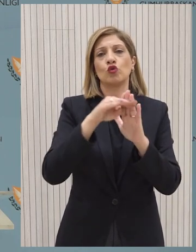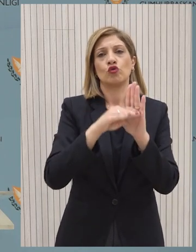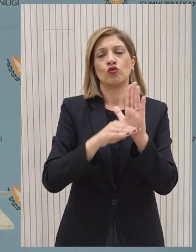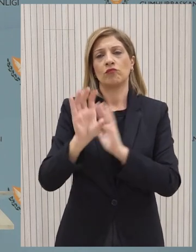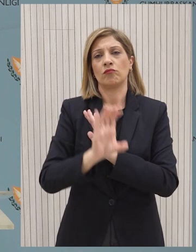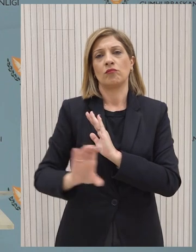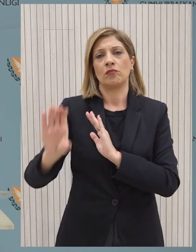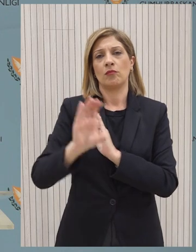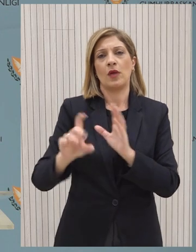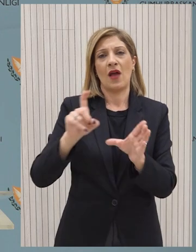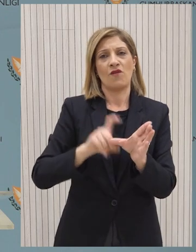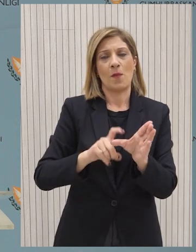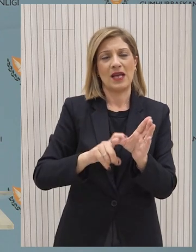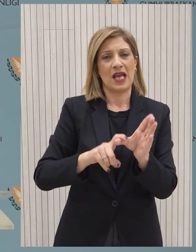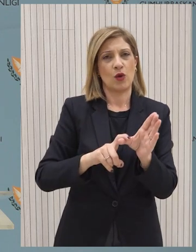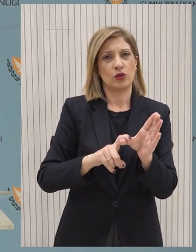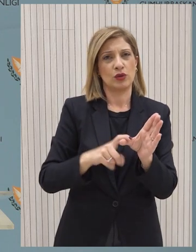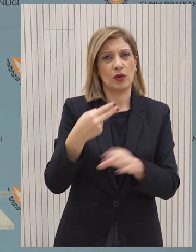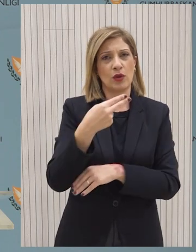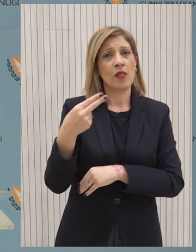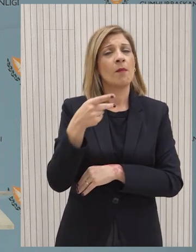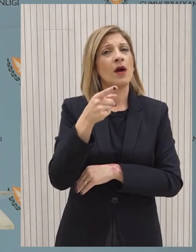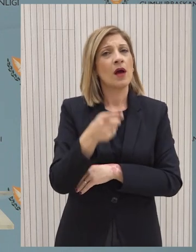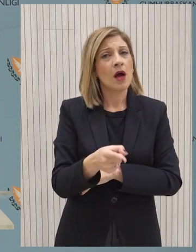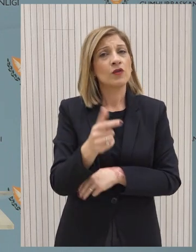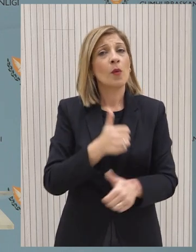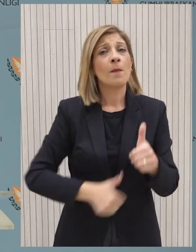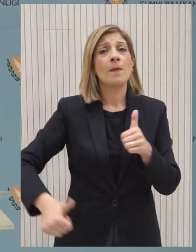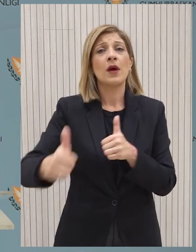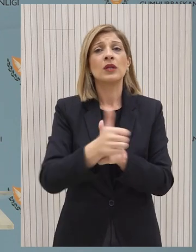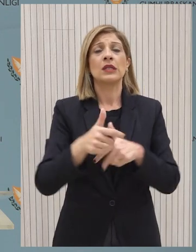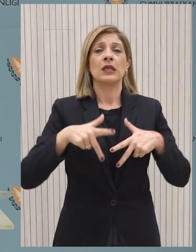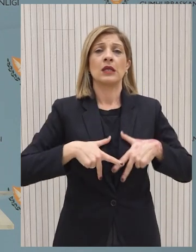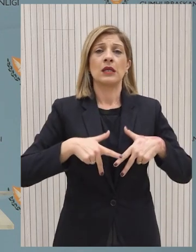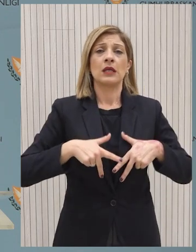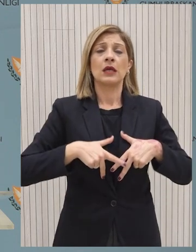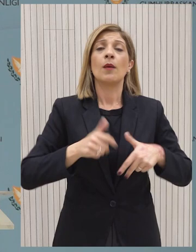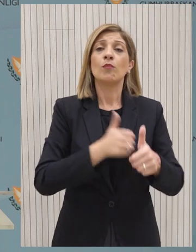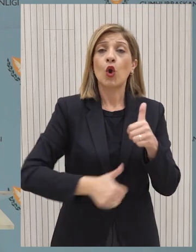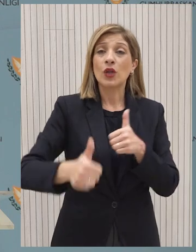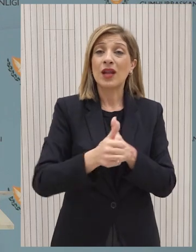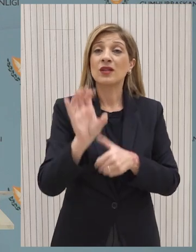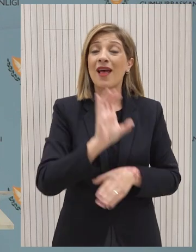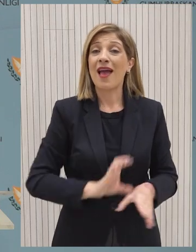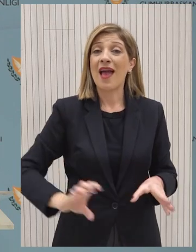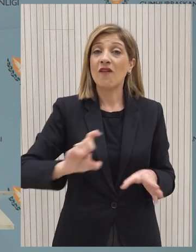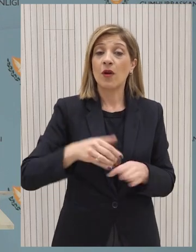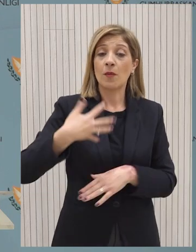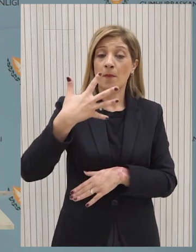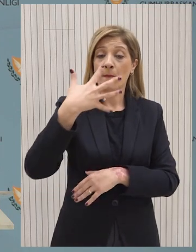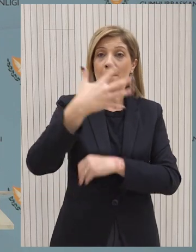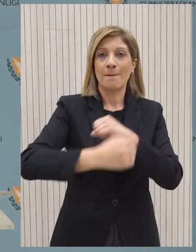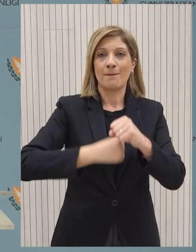Ευρωπαϊκής Ένωσης. Ένα τεράστιο ζήτημα που ουσιαστικά θα αποτελέσει τις προτεραιότητες τις οποίες η Ευρωπαϊκή Ένωση θα θέσει για την επόμενη